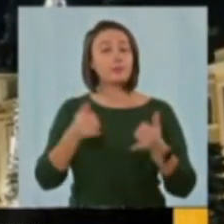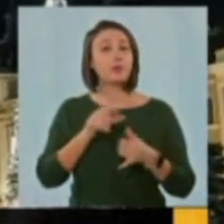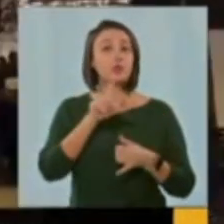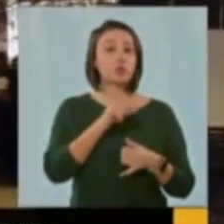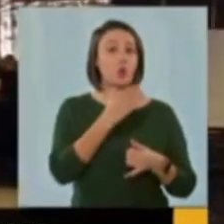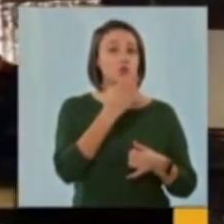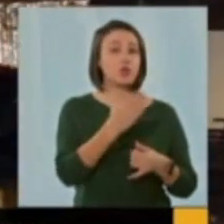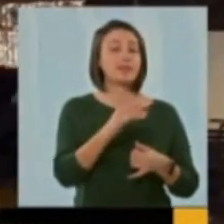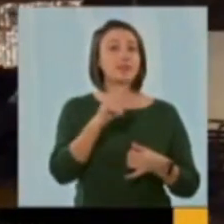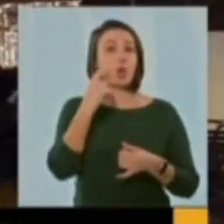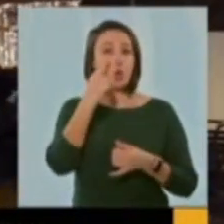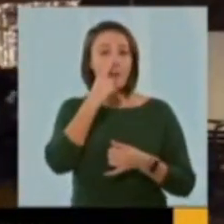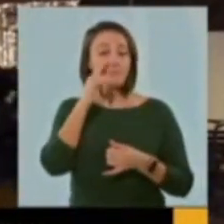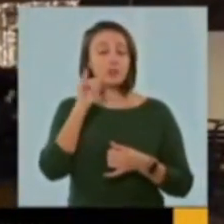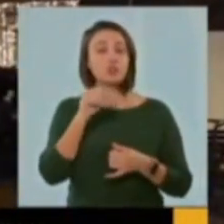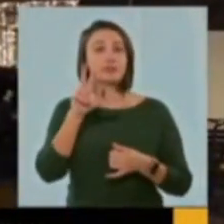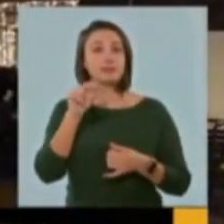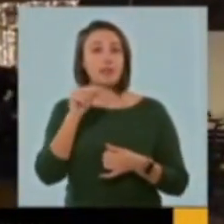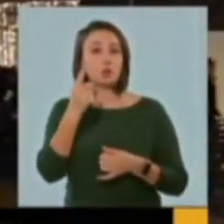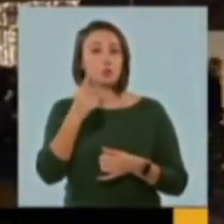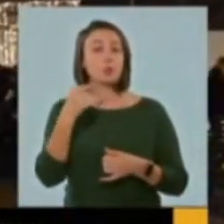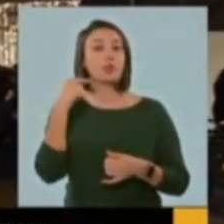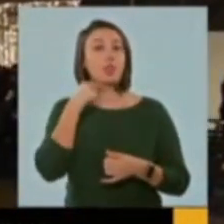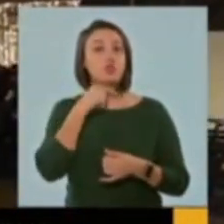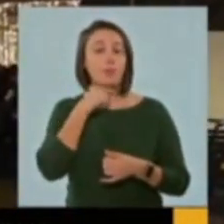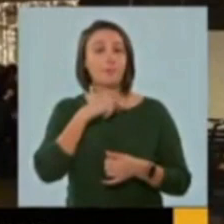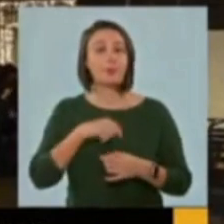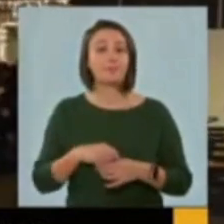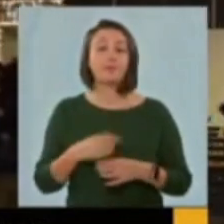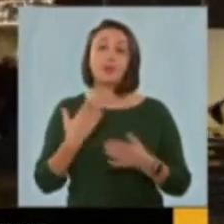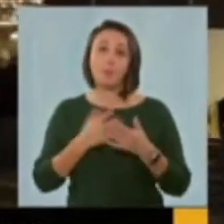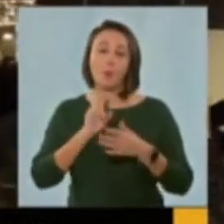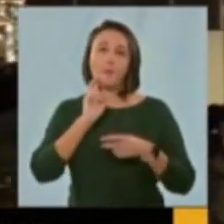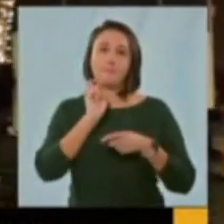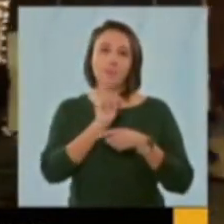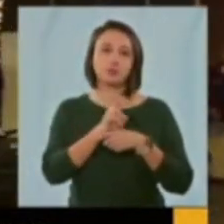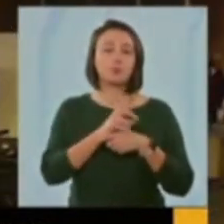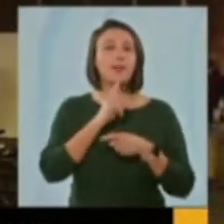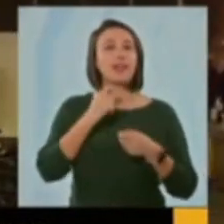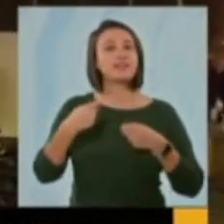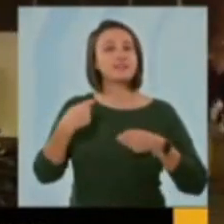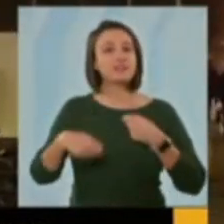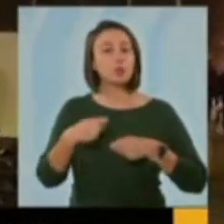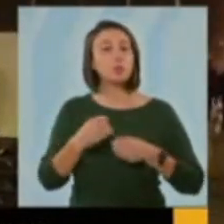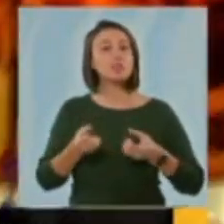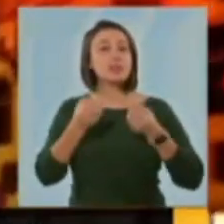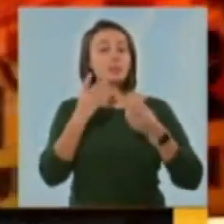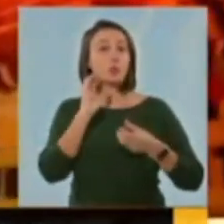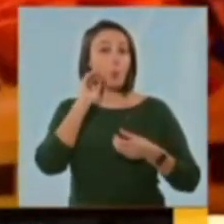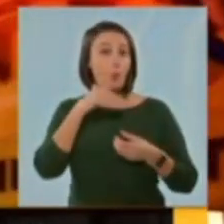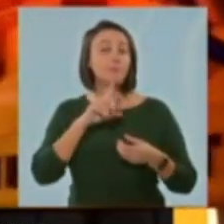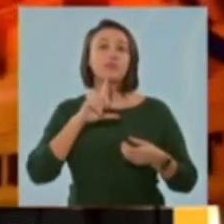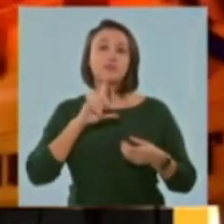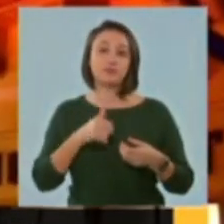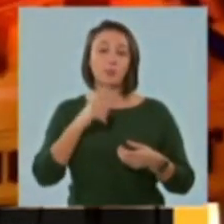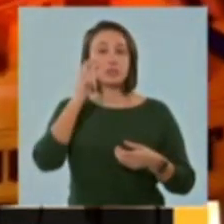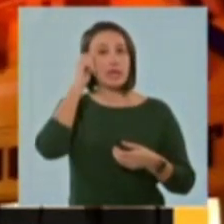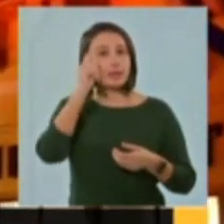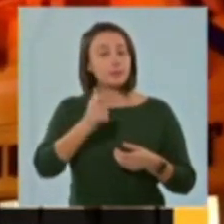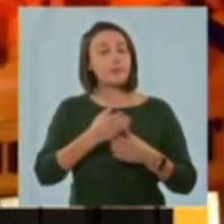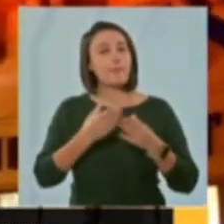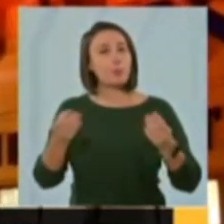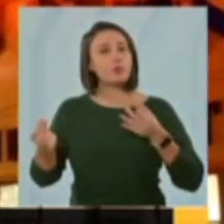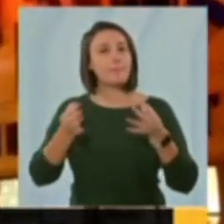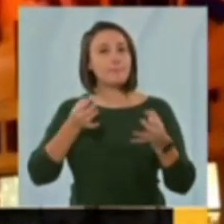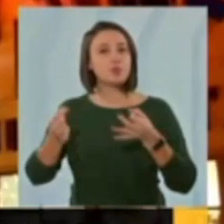26 noiembrie și 31 decembrie. Pentru a participa însă la târgul de sărbători, oamenii vor trebui să respecte o